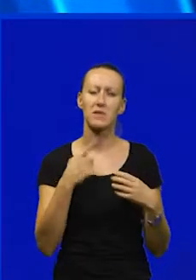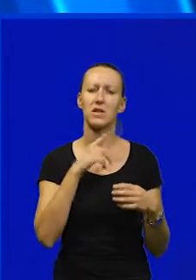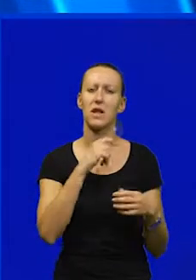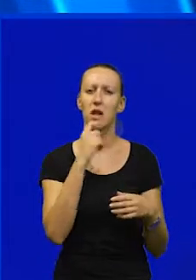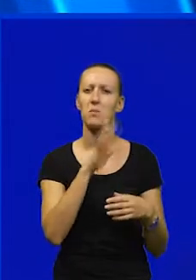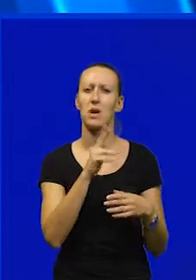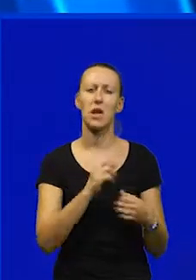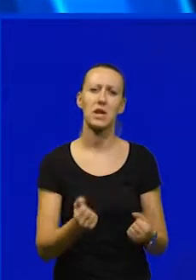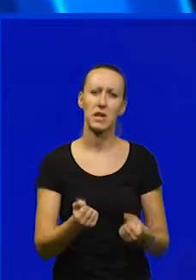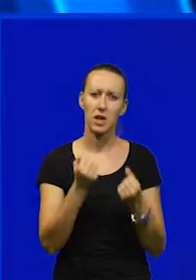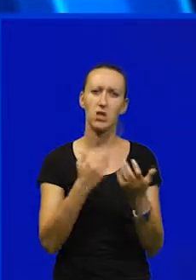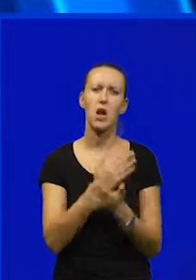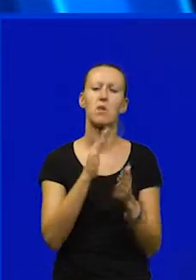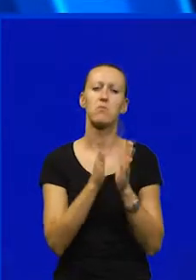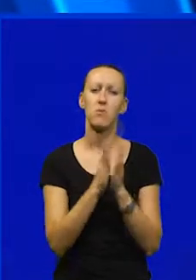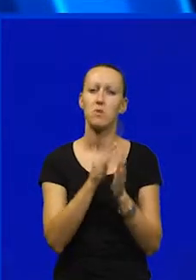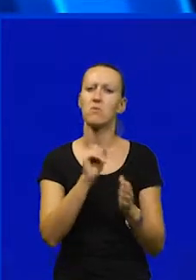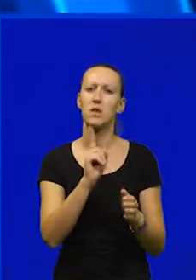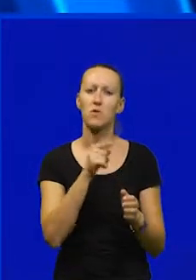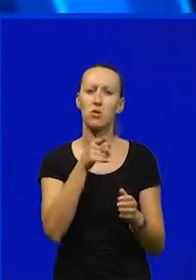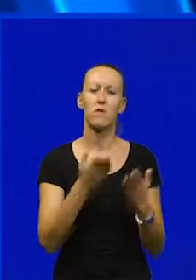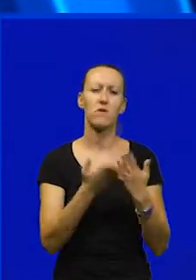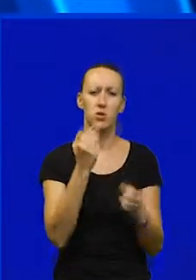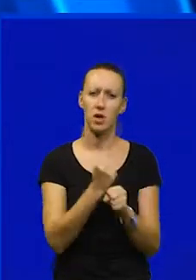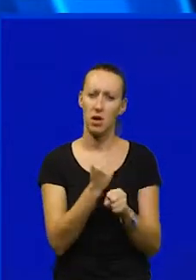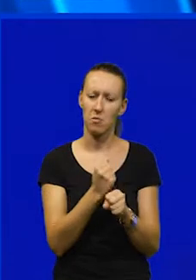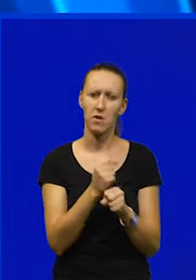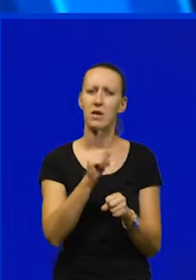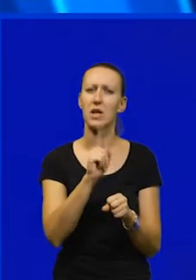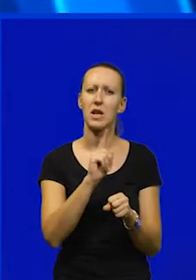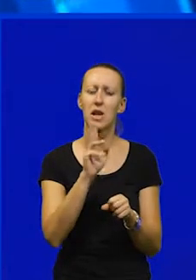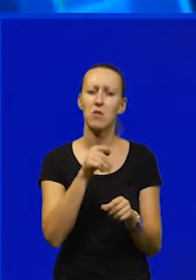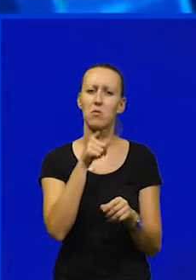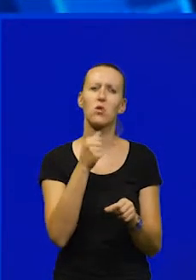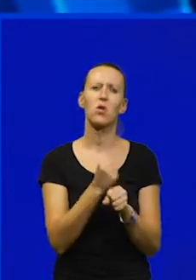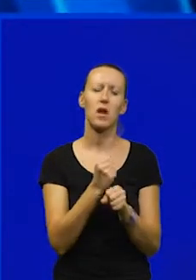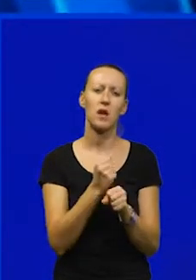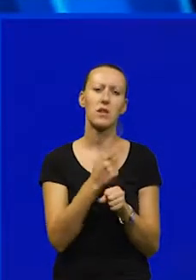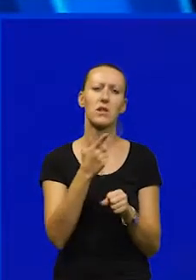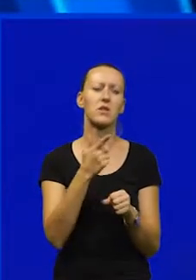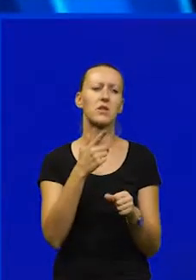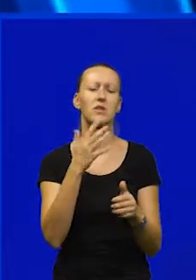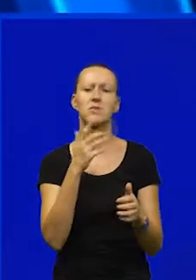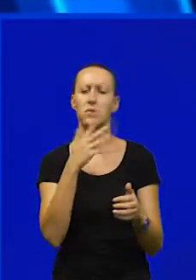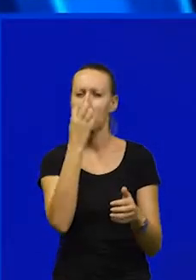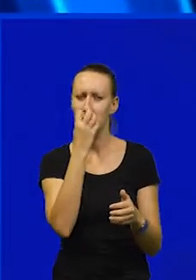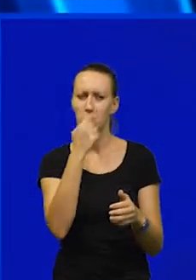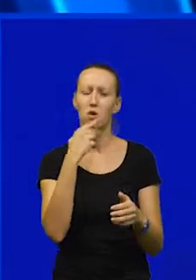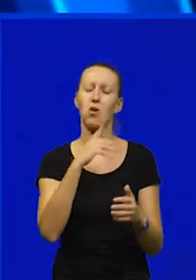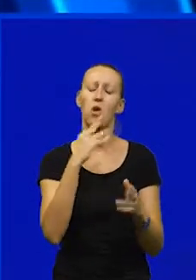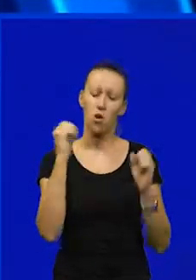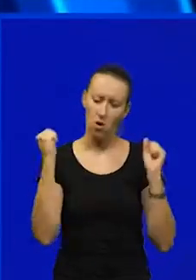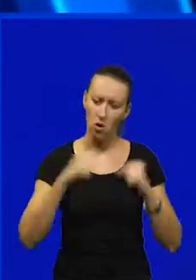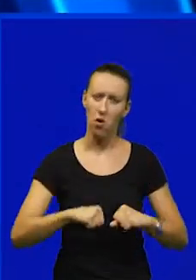kažem neku težu riječ, ali molim vas, nemojmo to više činiti, nemojmo raditi show program, nego kao što sam rekao,